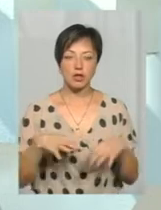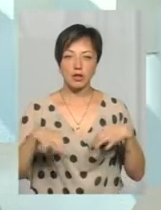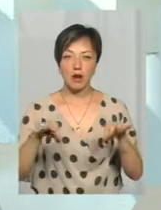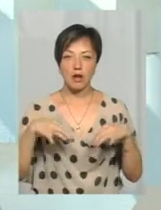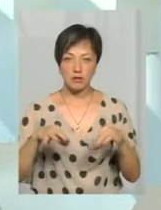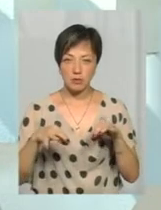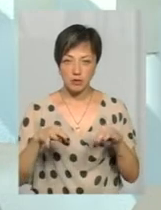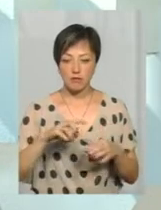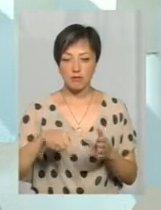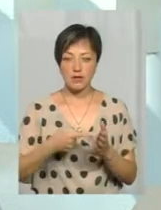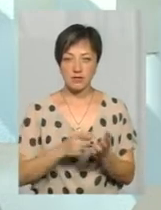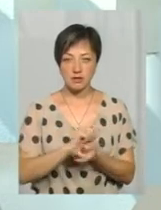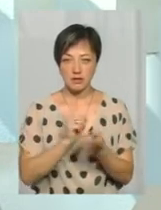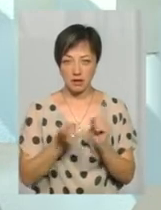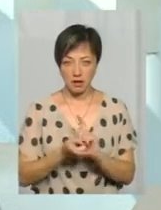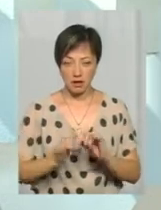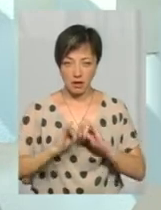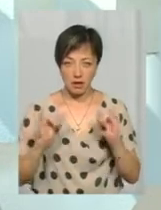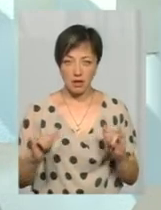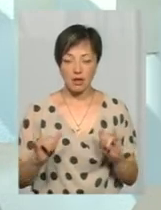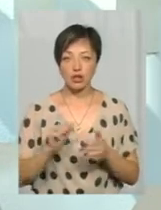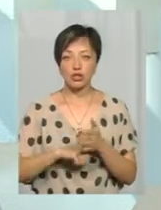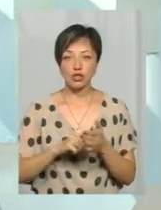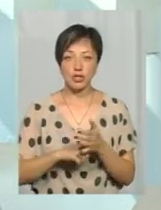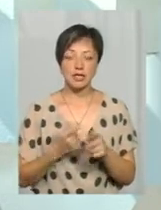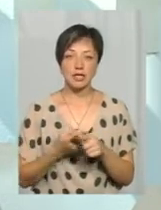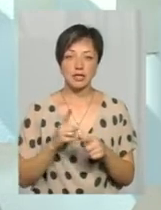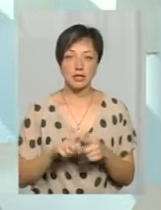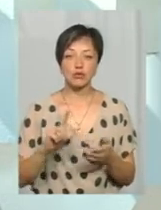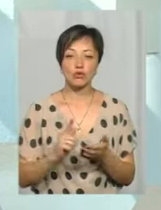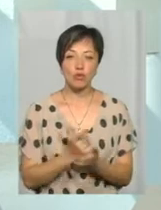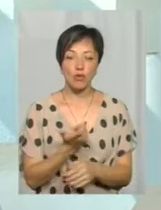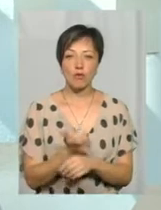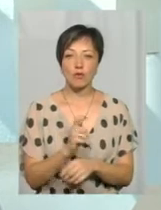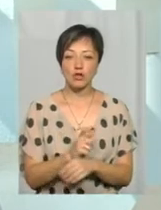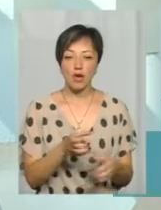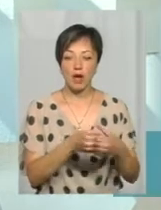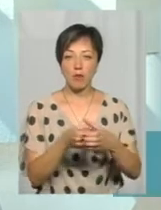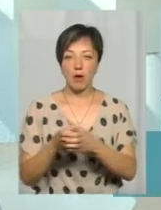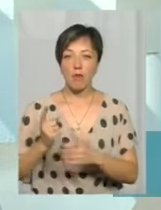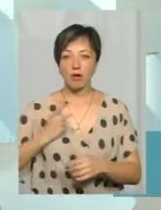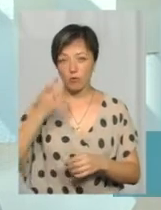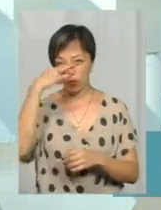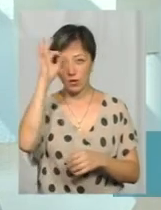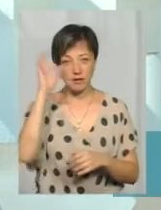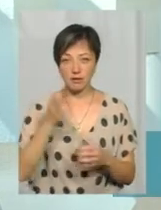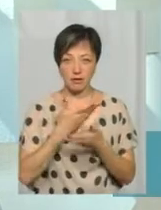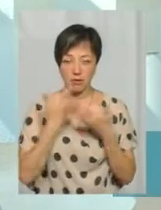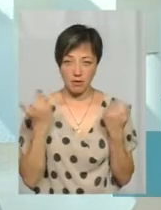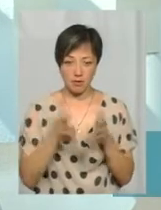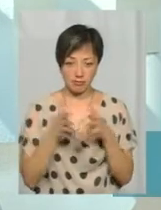засобів стає в місті. Через те, знову ж таки, більше екіпажів патрульної поліції, на жаль, не стало